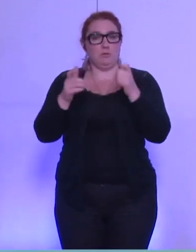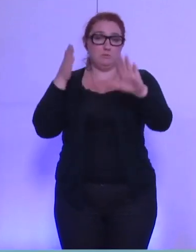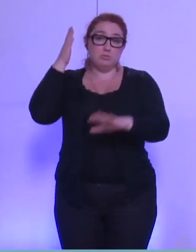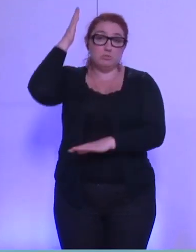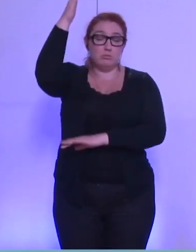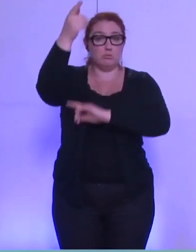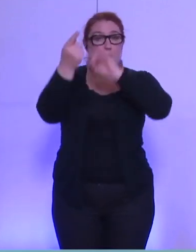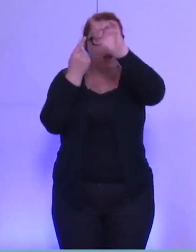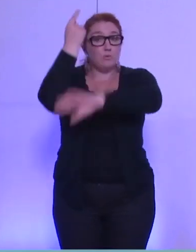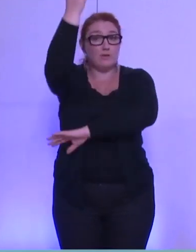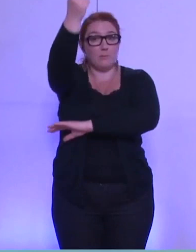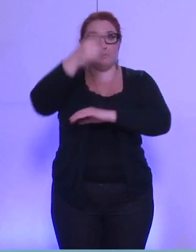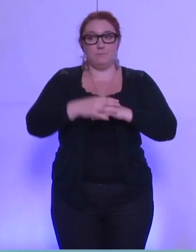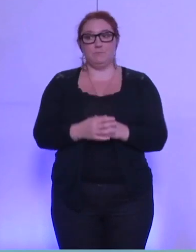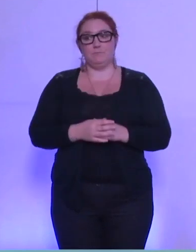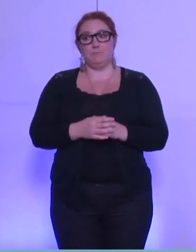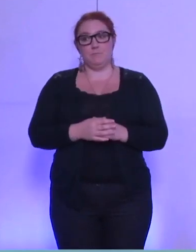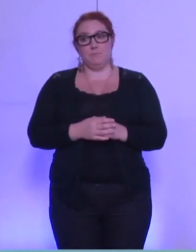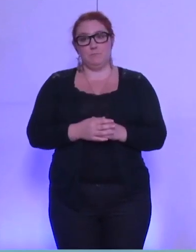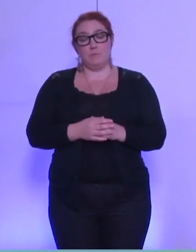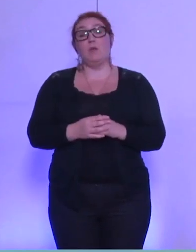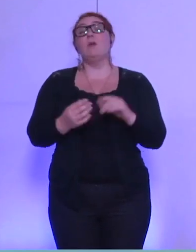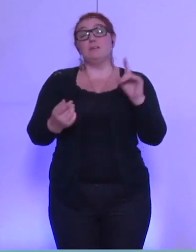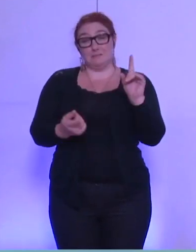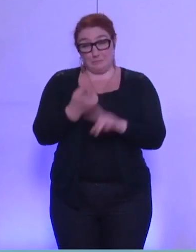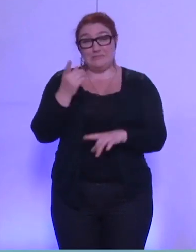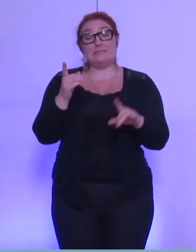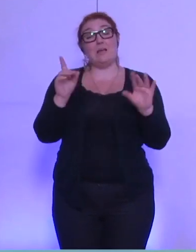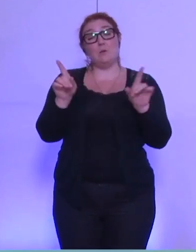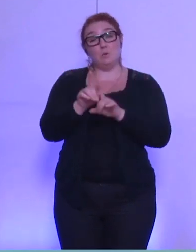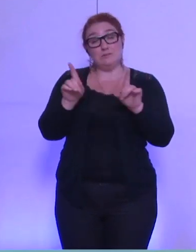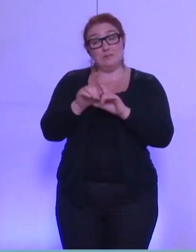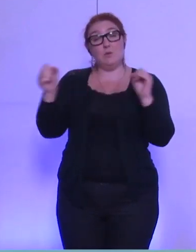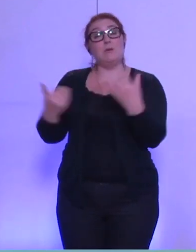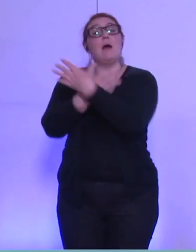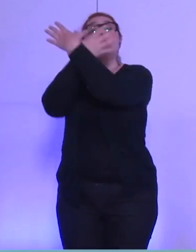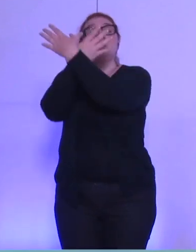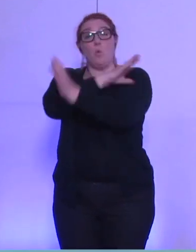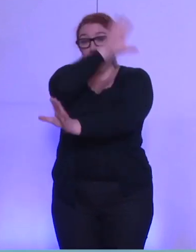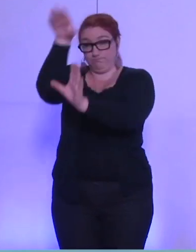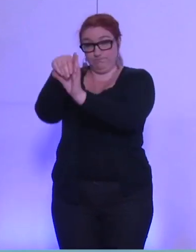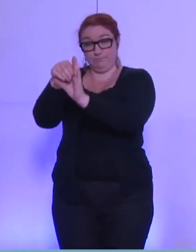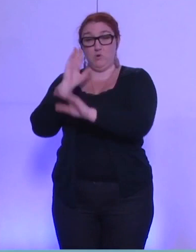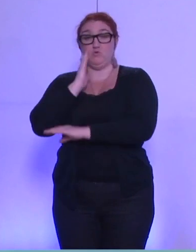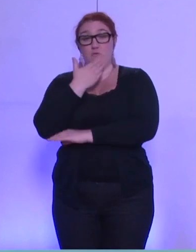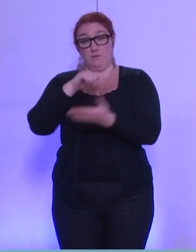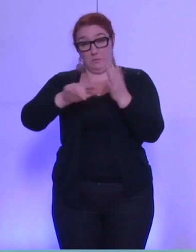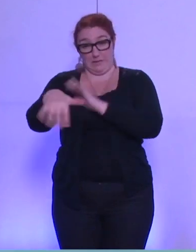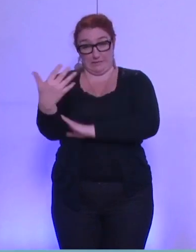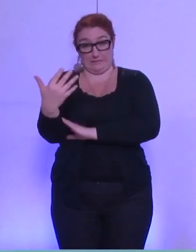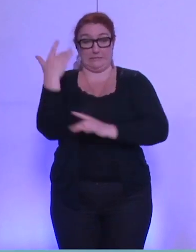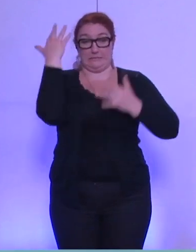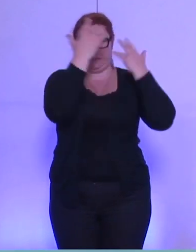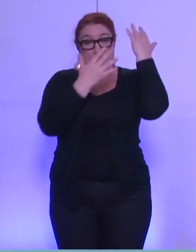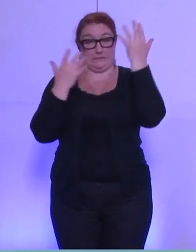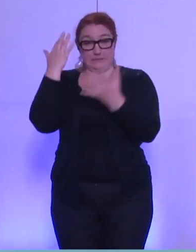et dans le cadre du passage en métro, en métropole. Nous avons également entendu et l